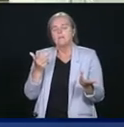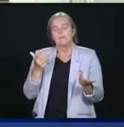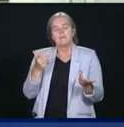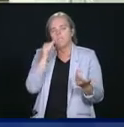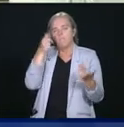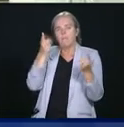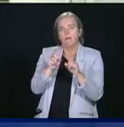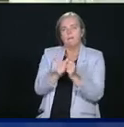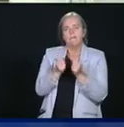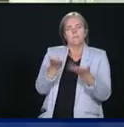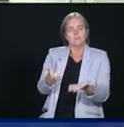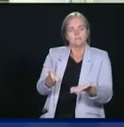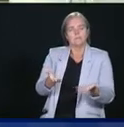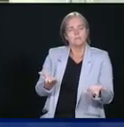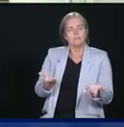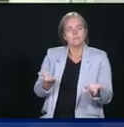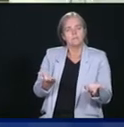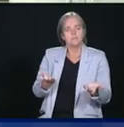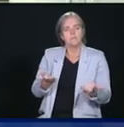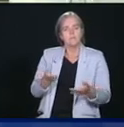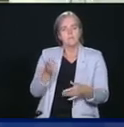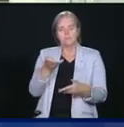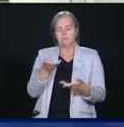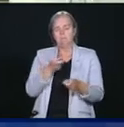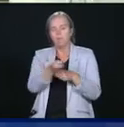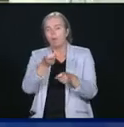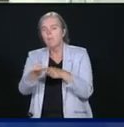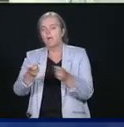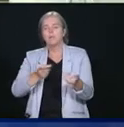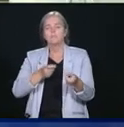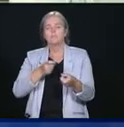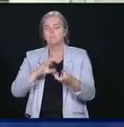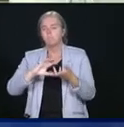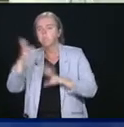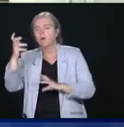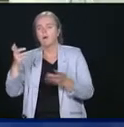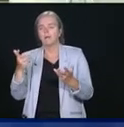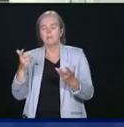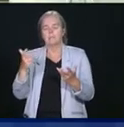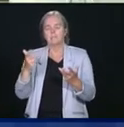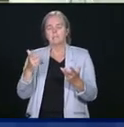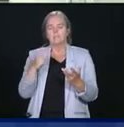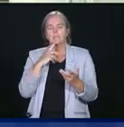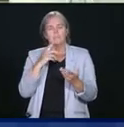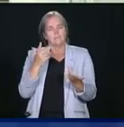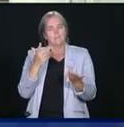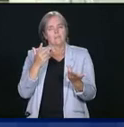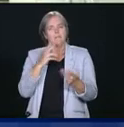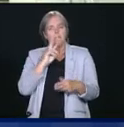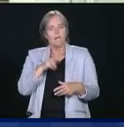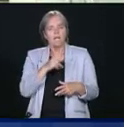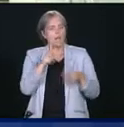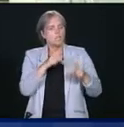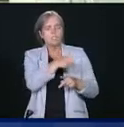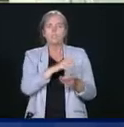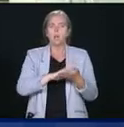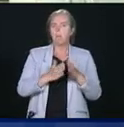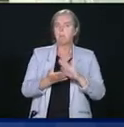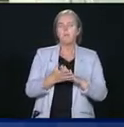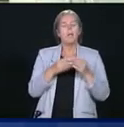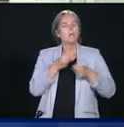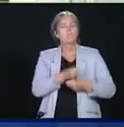représentent pas les protestants qui se trouvent pour des issues réelles au Canada. Nous devons continuer à assurer que les